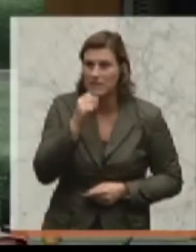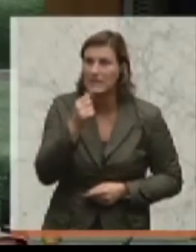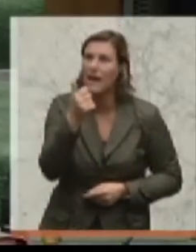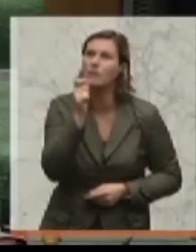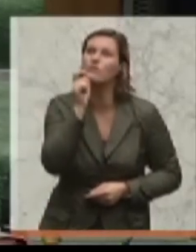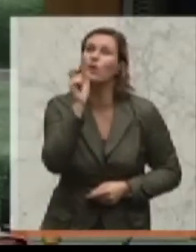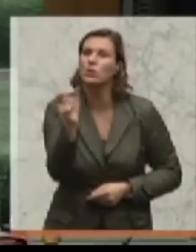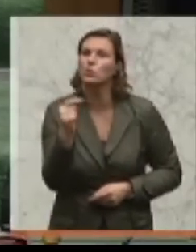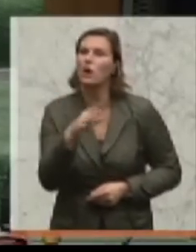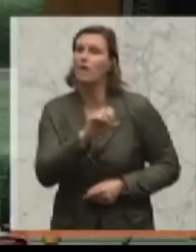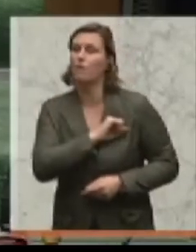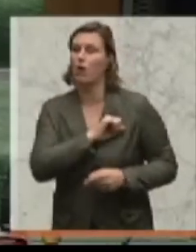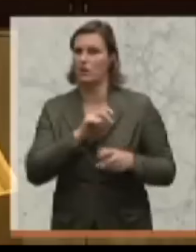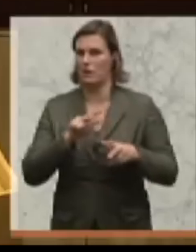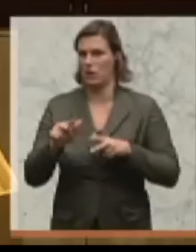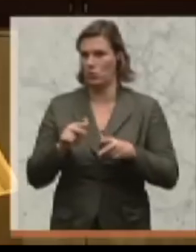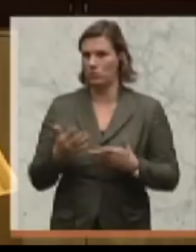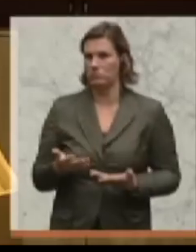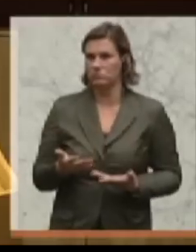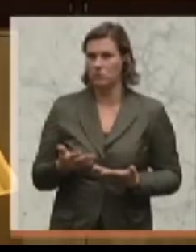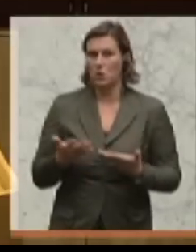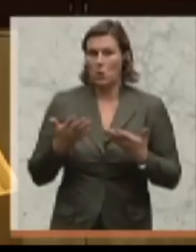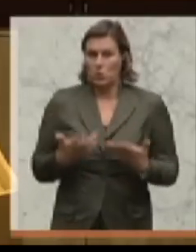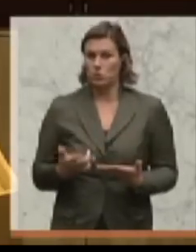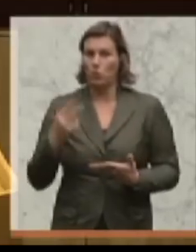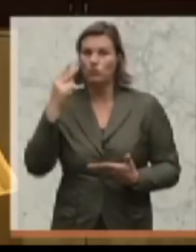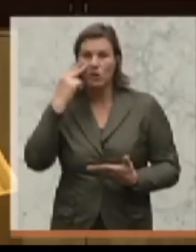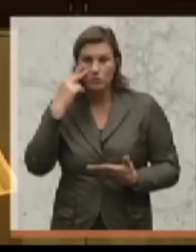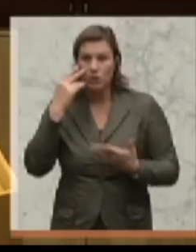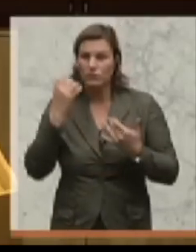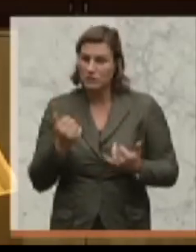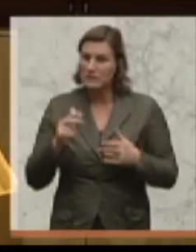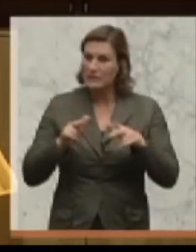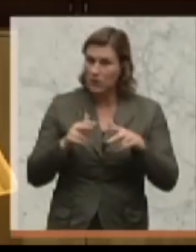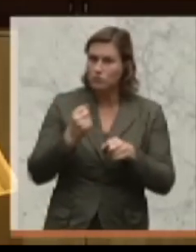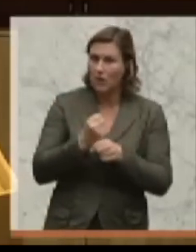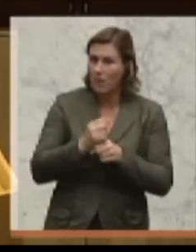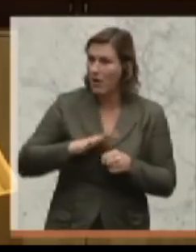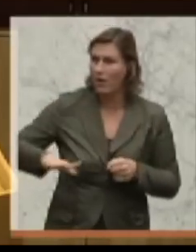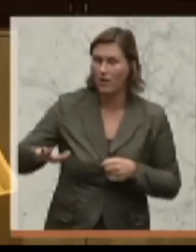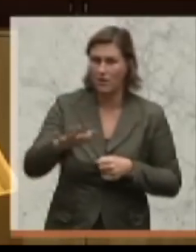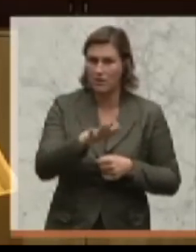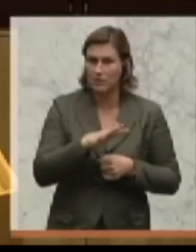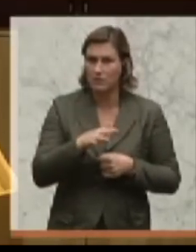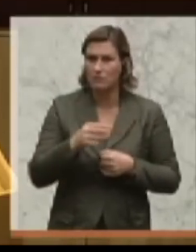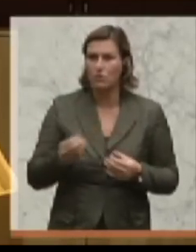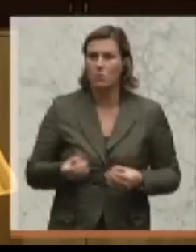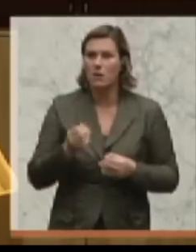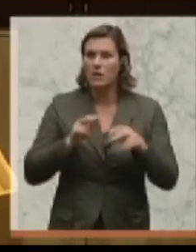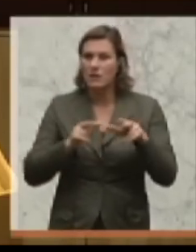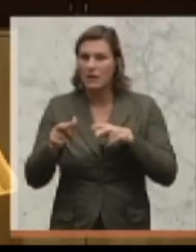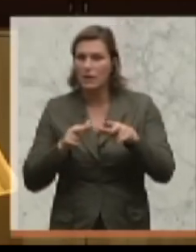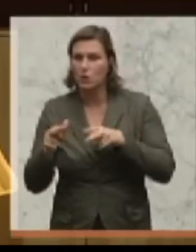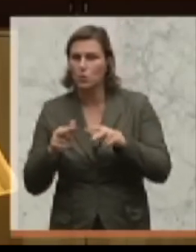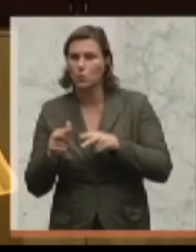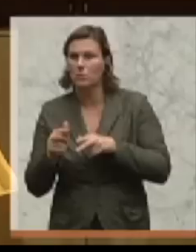der Regierung zu verkaufen. Und das ist bezeichnend für die Regierung, für die Regierungsarbeit überhaupt, weil die Regierung, und zwar